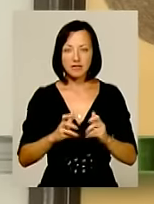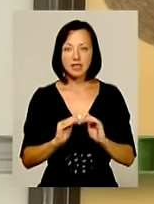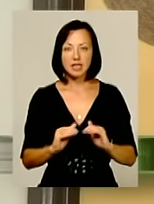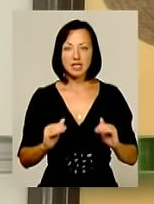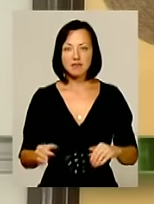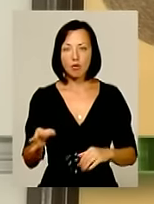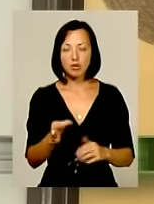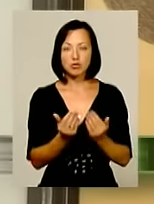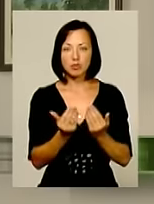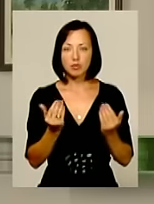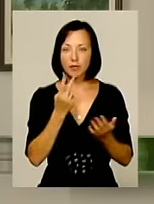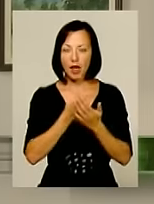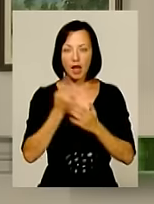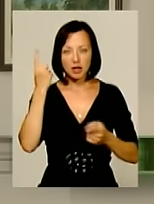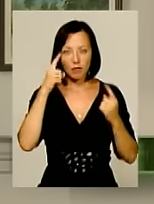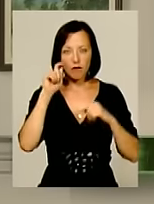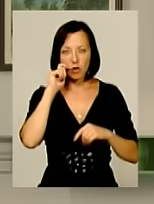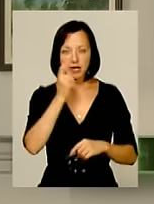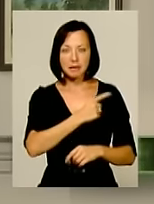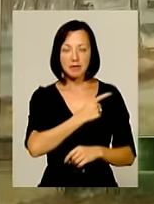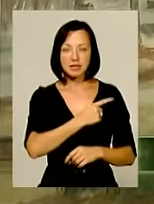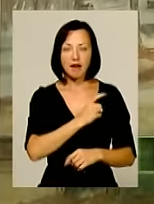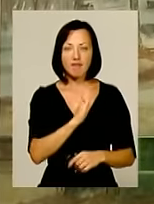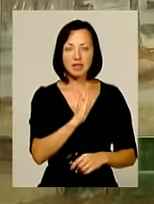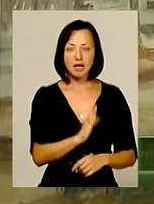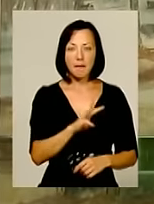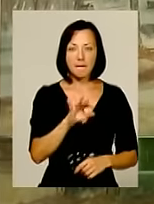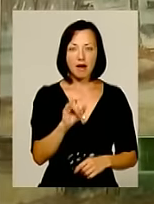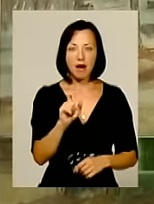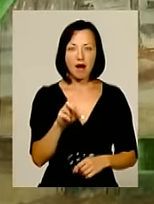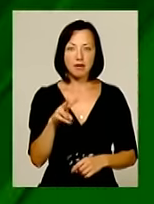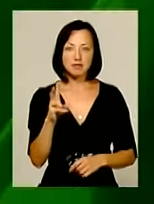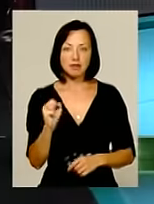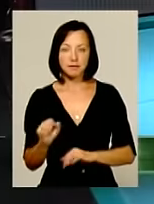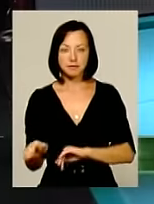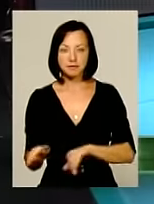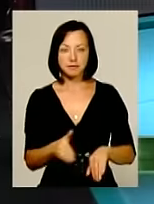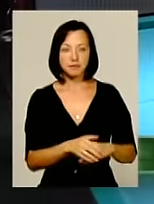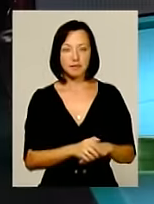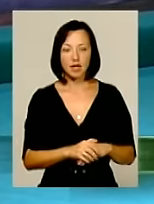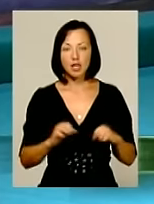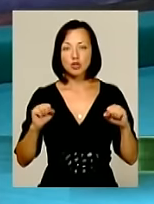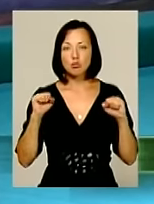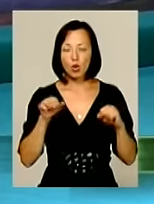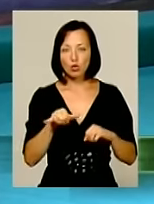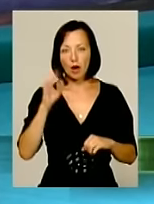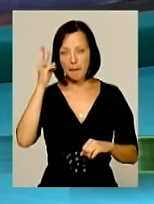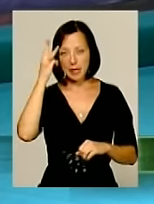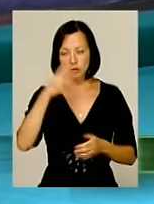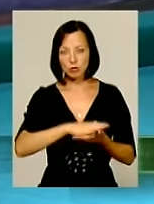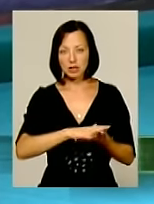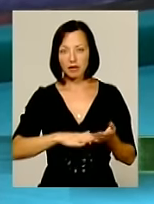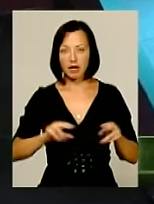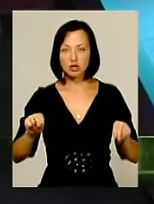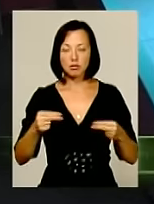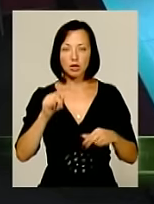обласному музеї експонуються твори Волинської мисткині Валентини Михальської. Спорт у Хмельницькому триває.